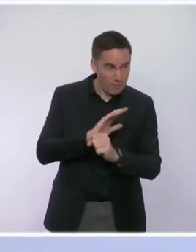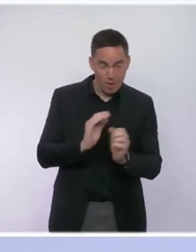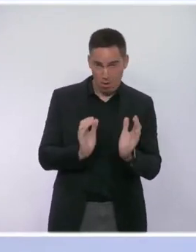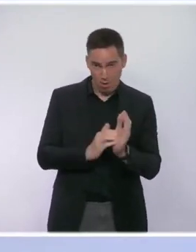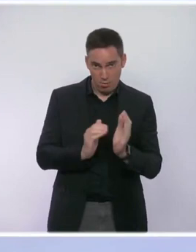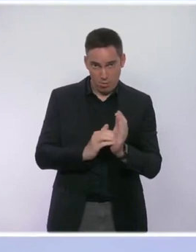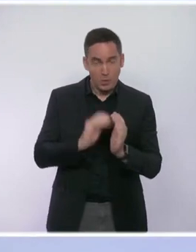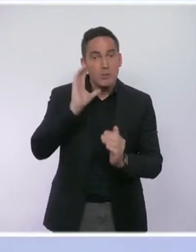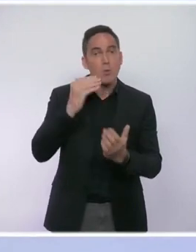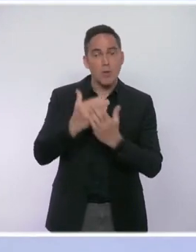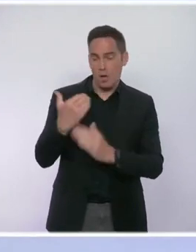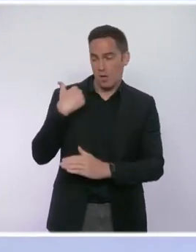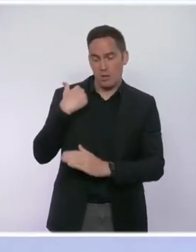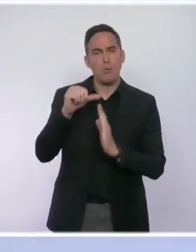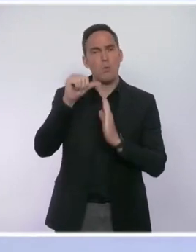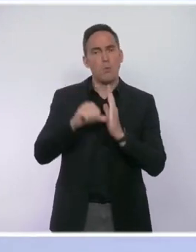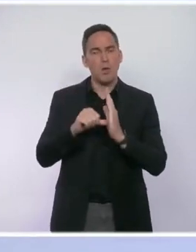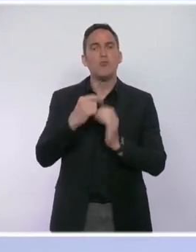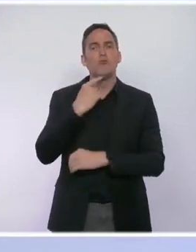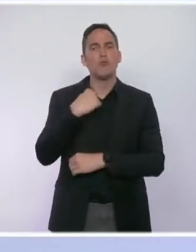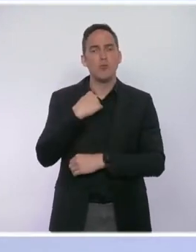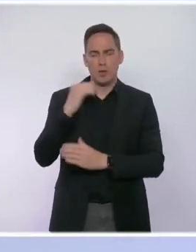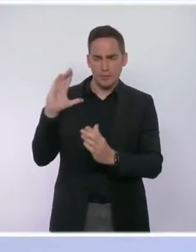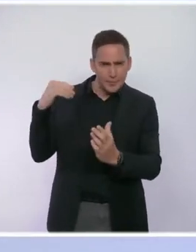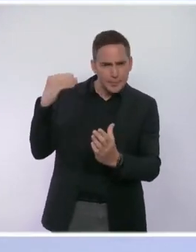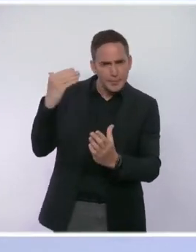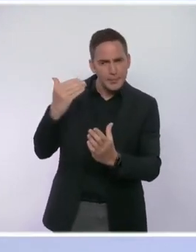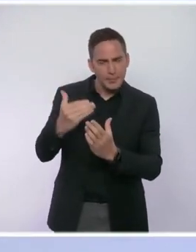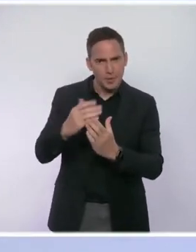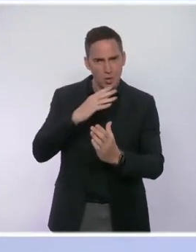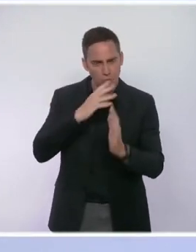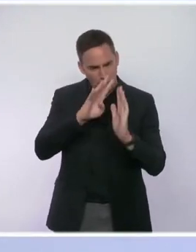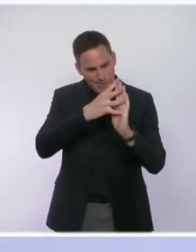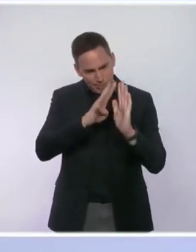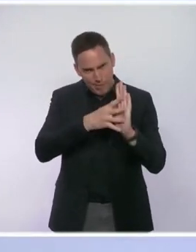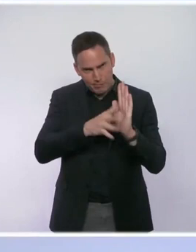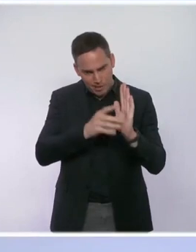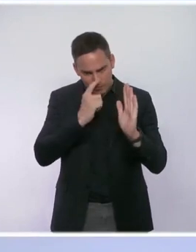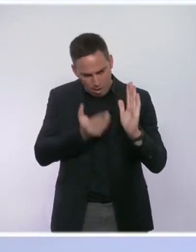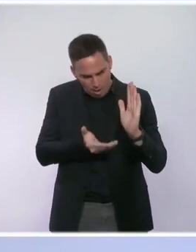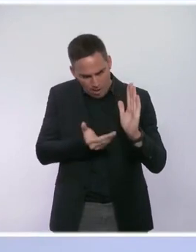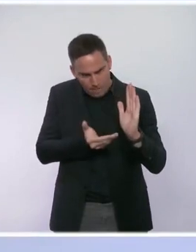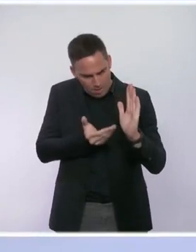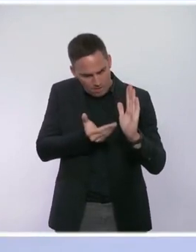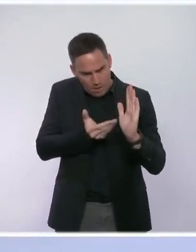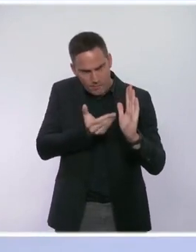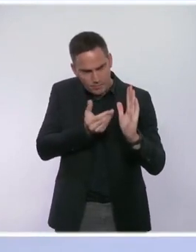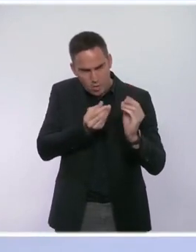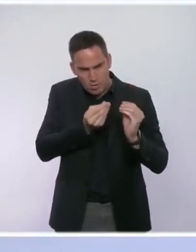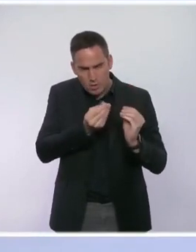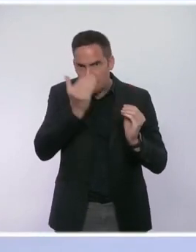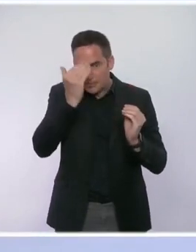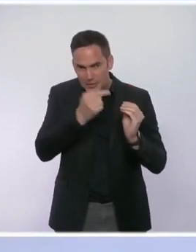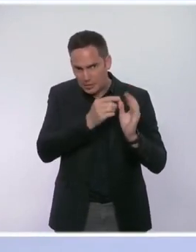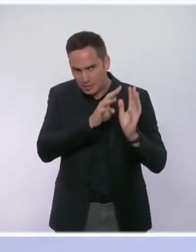depuis le 2 juin dernier entrés dans un régime de sortie de crise sanitaire qui laisse à notre disposition l'ensemble des mesures de